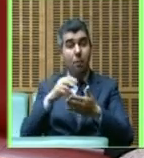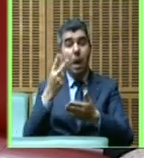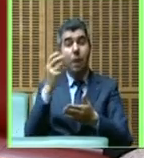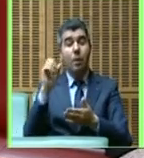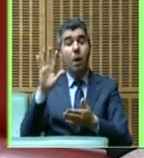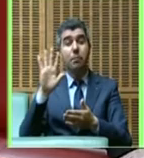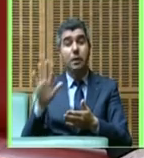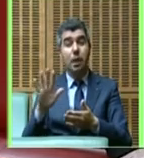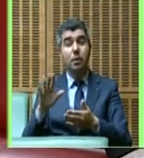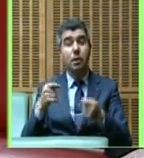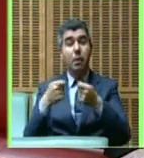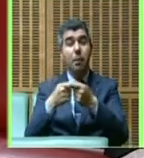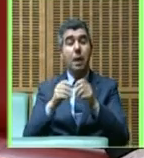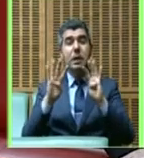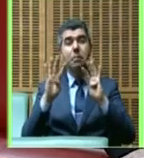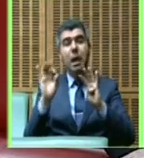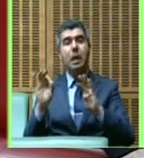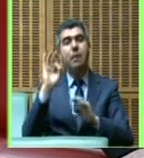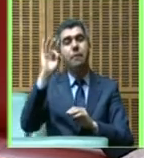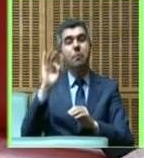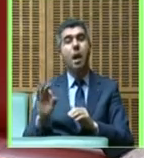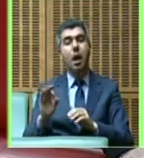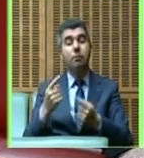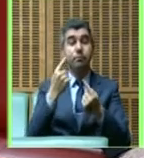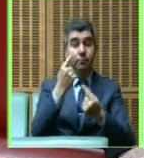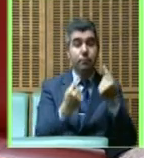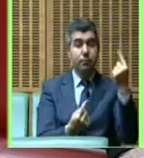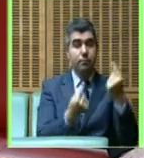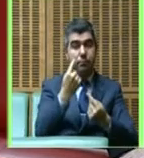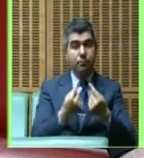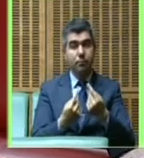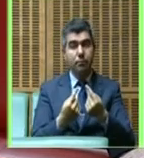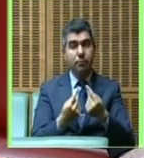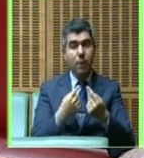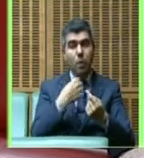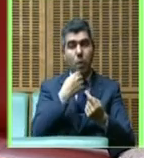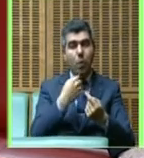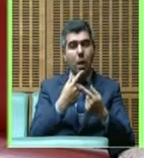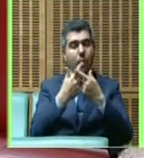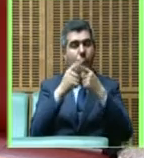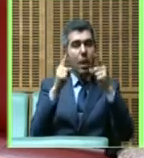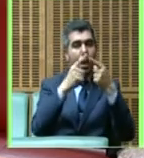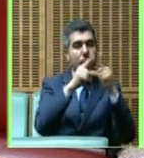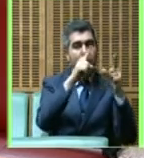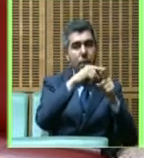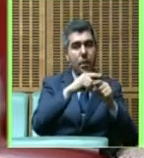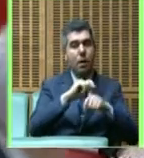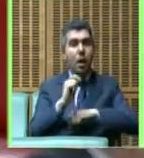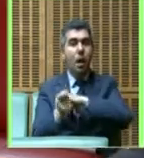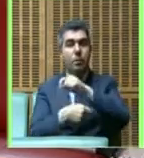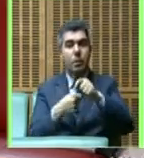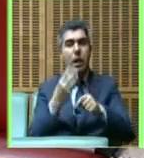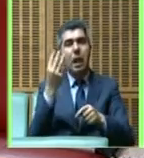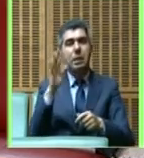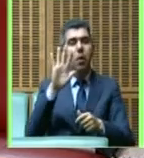دي إن شاء الله غدين نوصلوا النسبة ديال 80% مع تفاوتة والي الأسف بين مجموعة من الأقال اللي تبدأ من 53